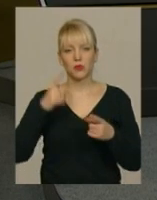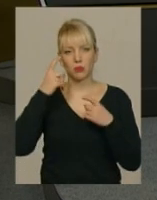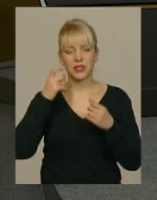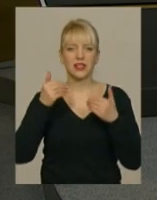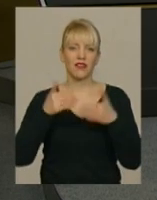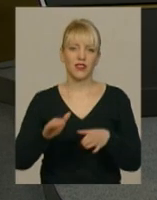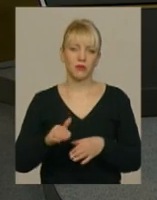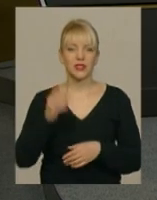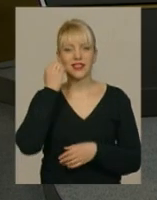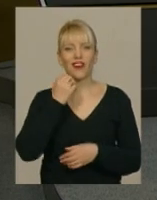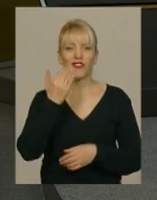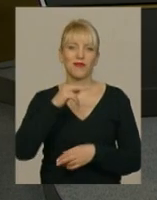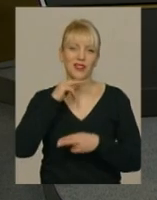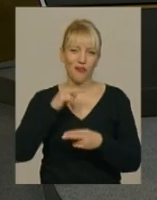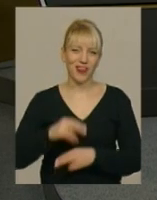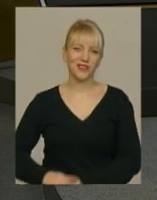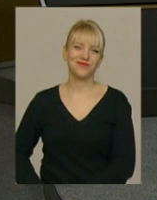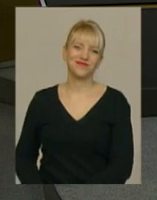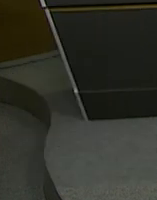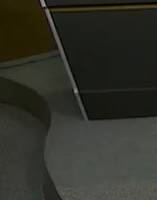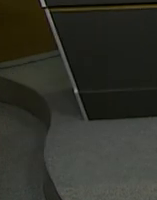інформаційний випуск. Дякуємо вам за увагу.